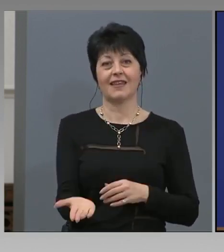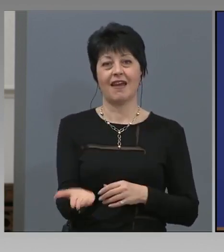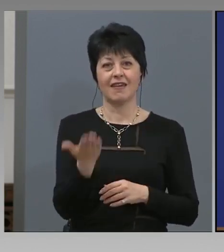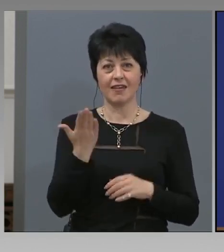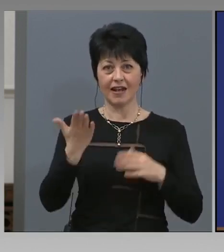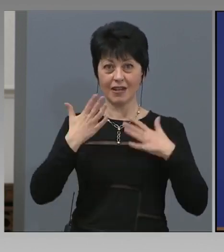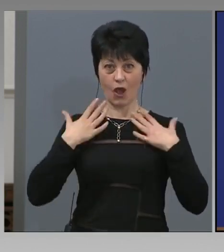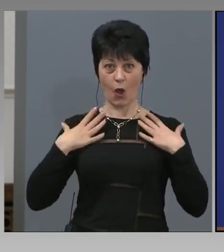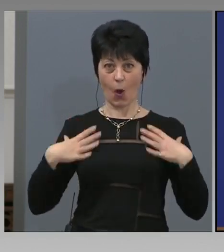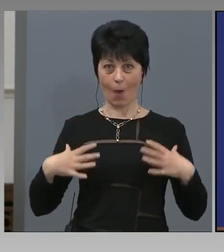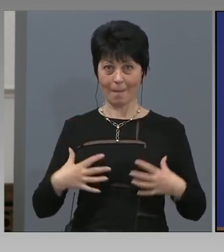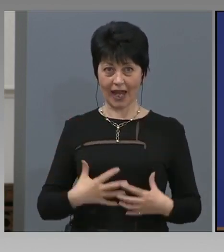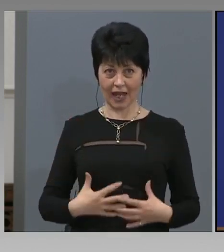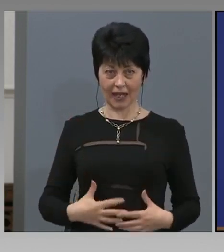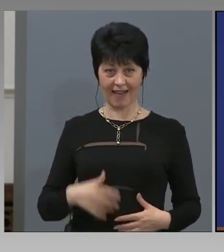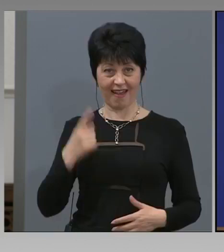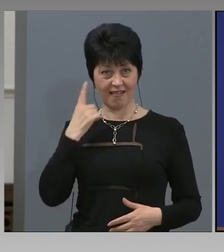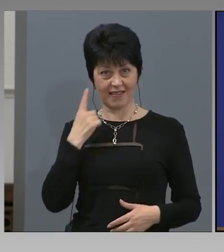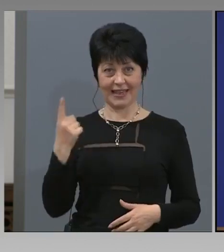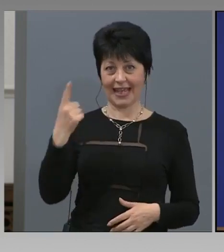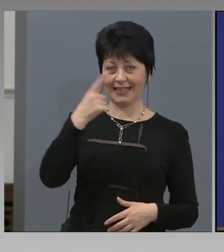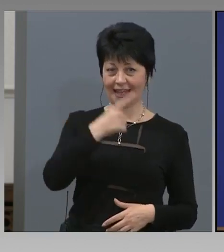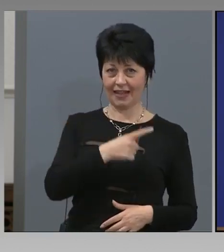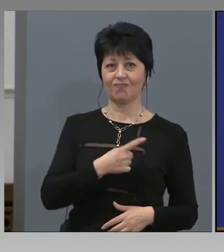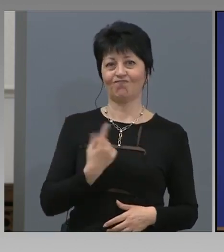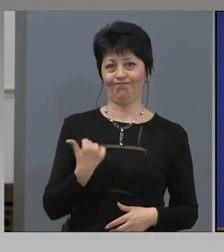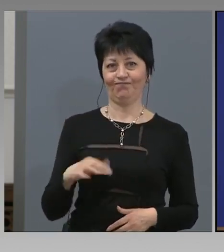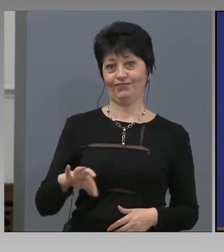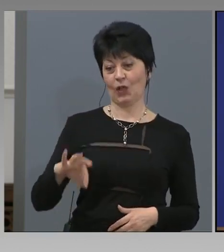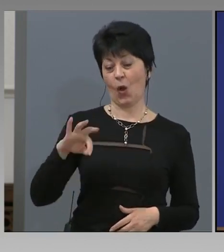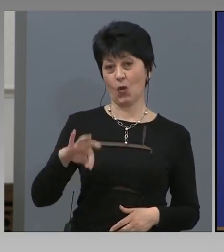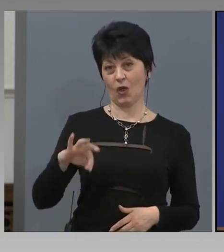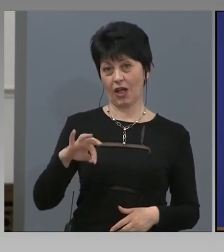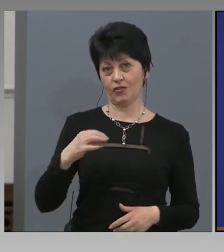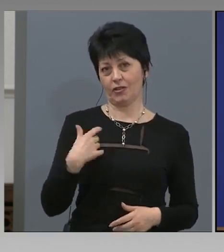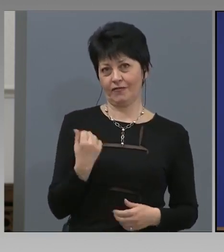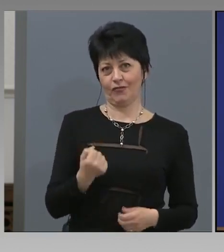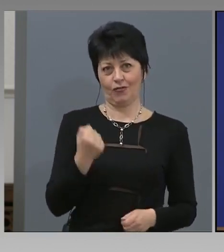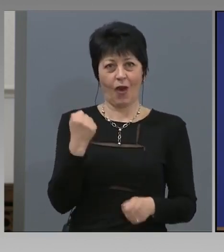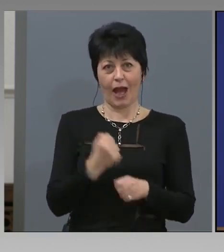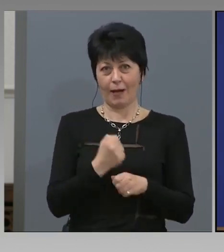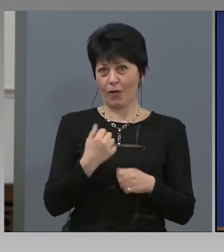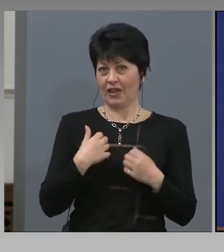произведем. Толкова качественно работят нашите фабрики,